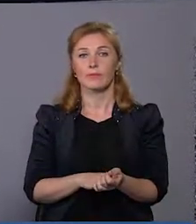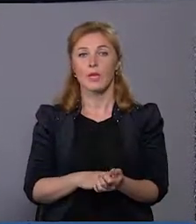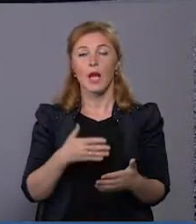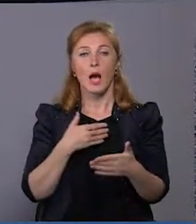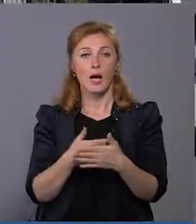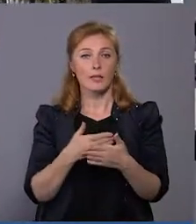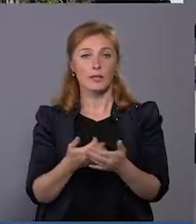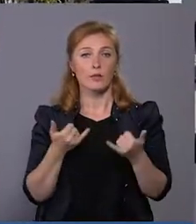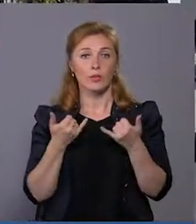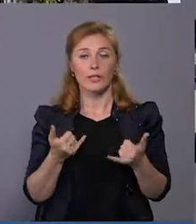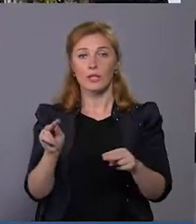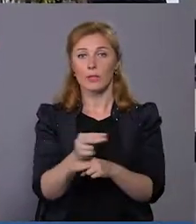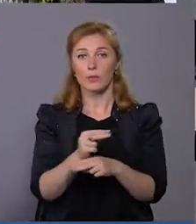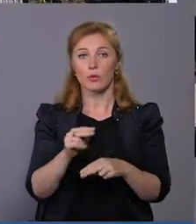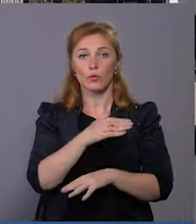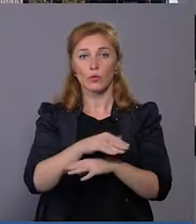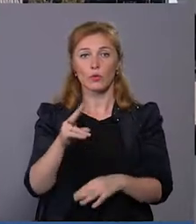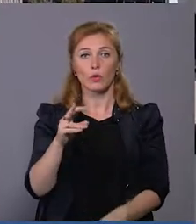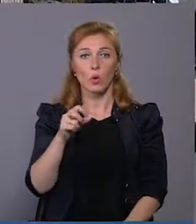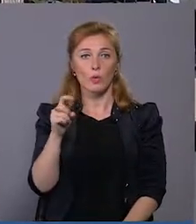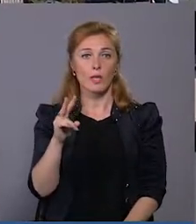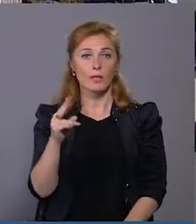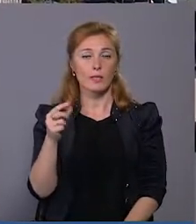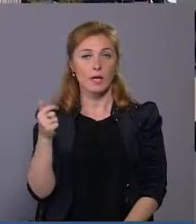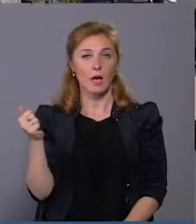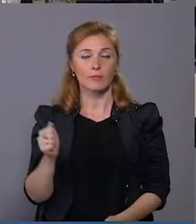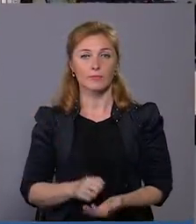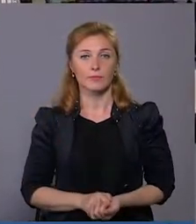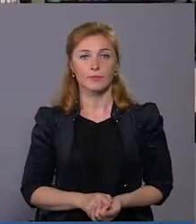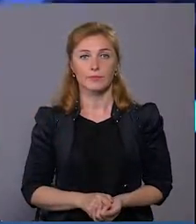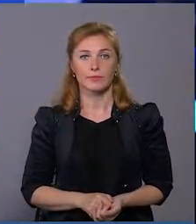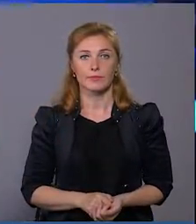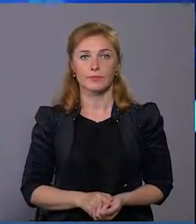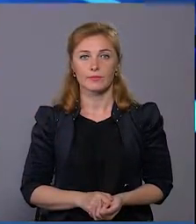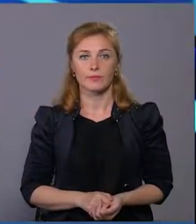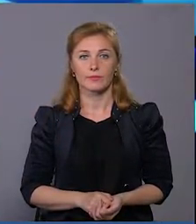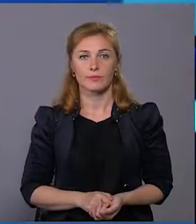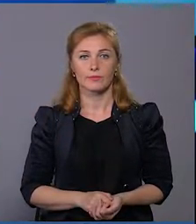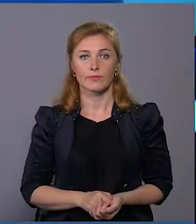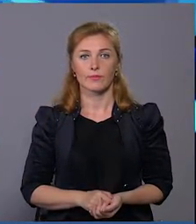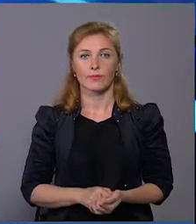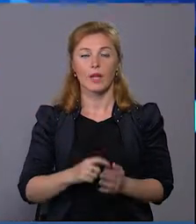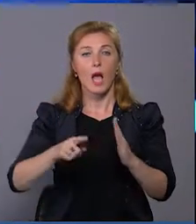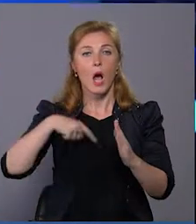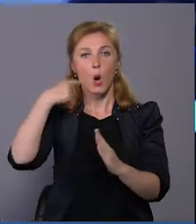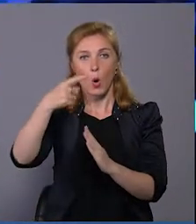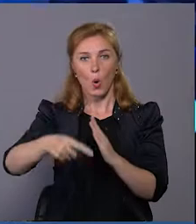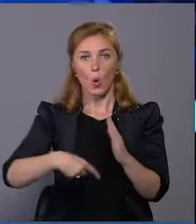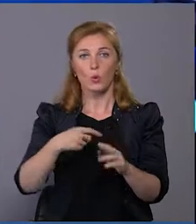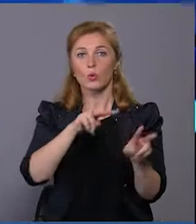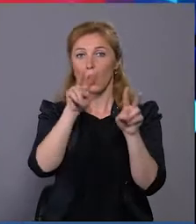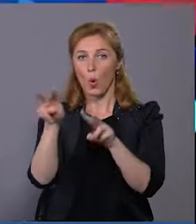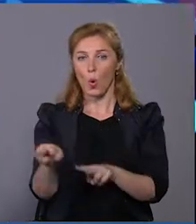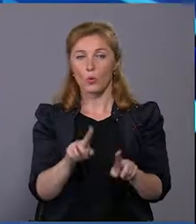Активно нині ремонтують Козацьку. Вікторія Паламар, Юрій Старушкін – Новини міста. Колесо огляду, що у парку